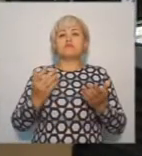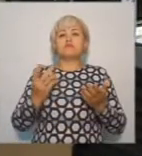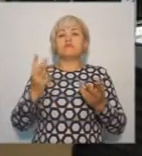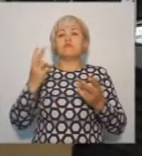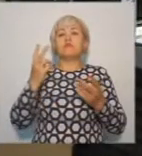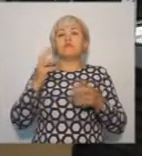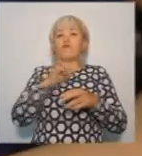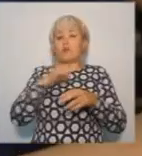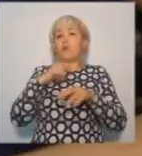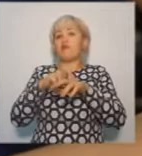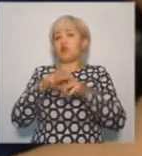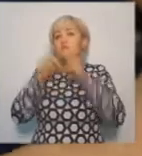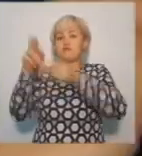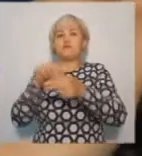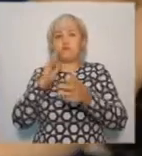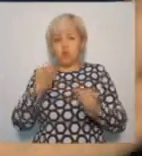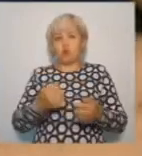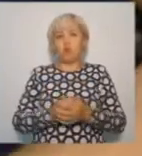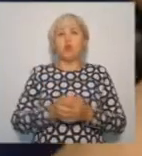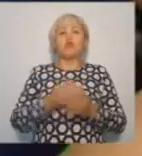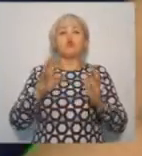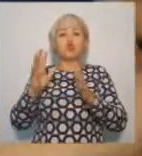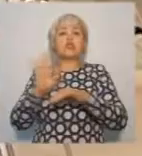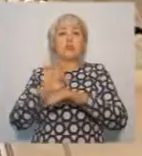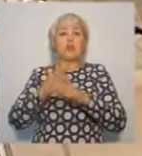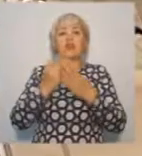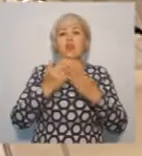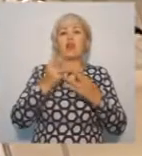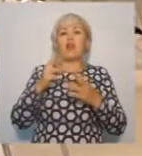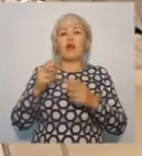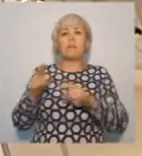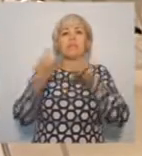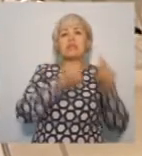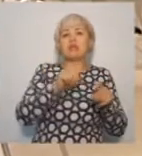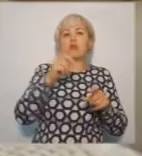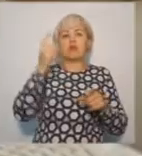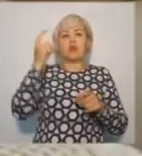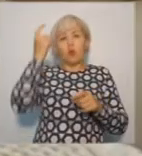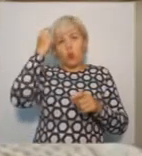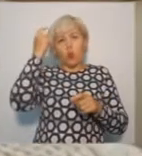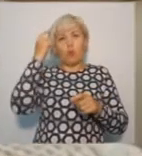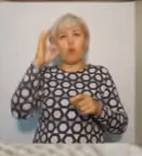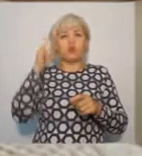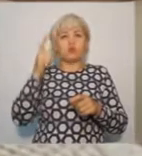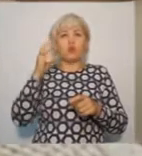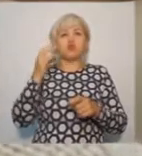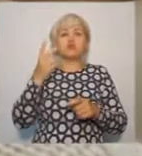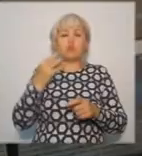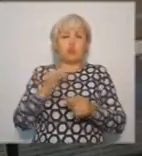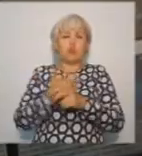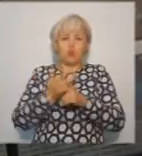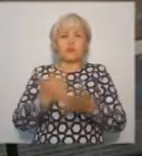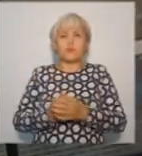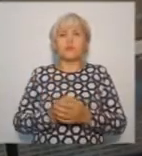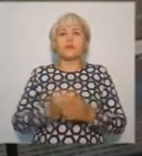к примеру, трансплантология. В Югре выполнили уже 25 операций по пересадке почки. Медики называют это хорошим началом для развития